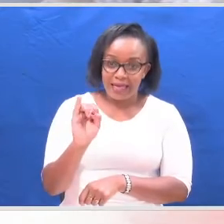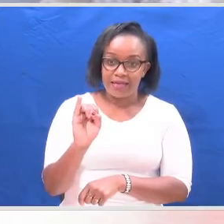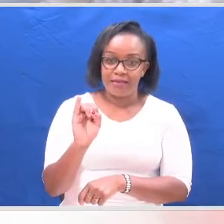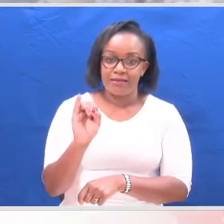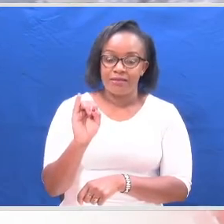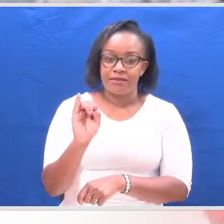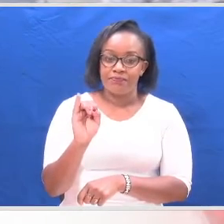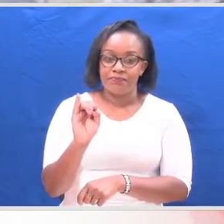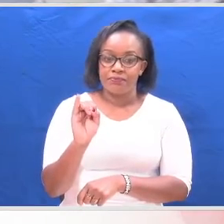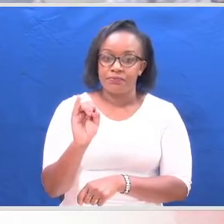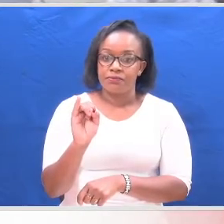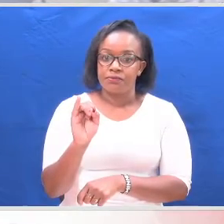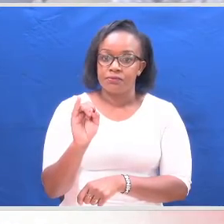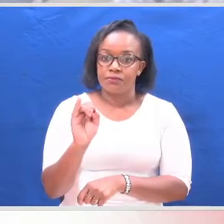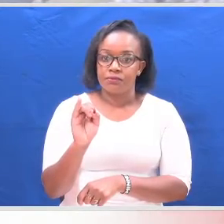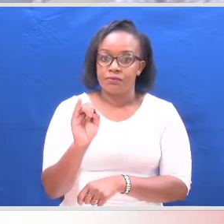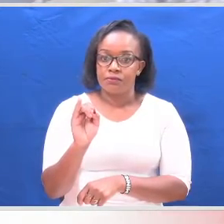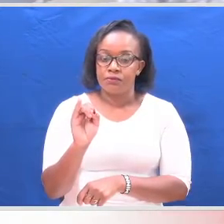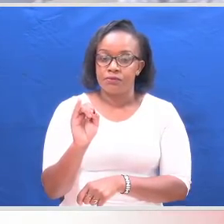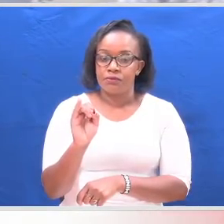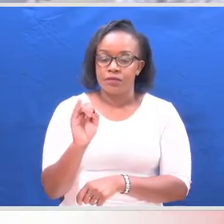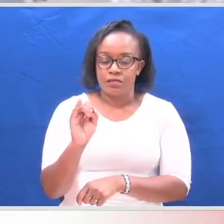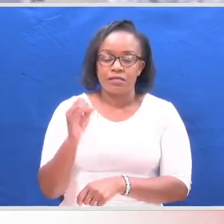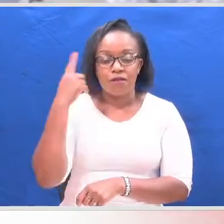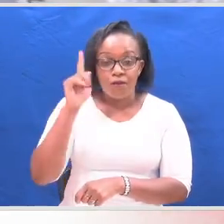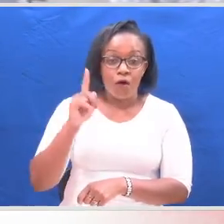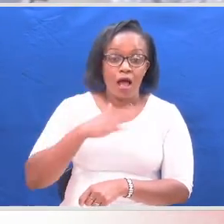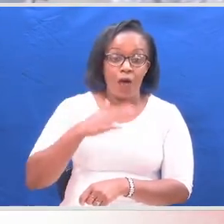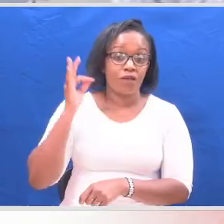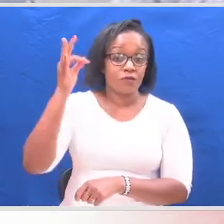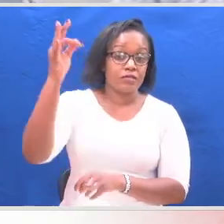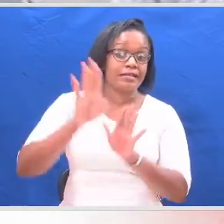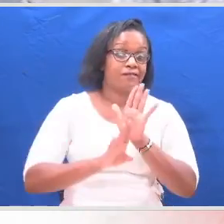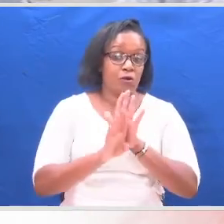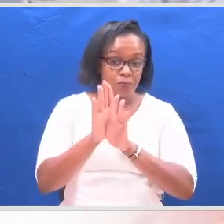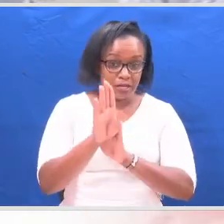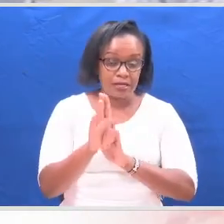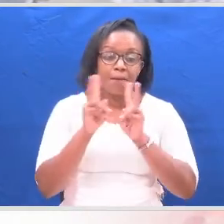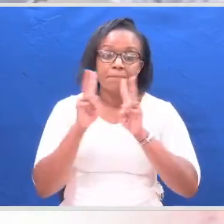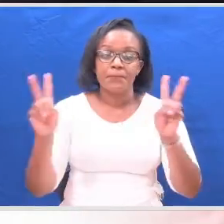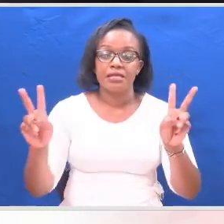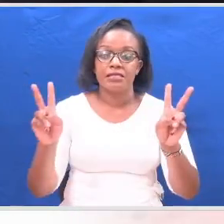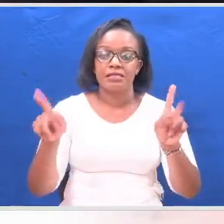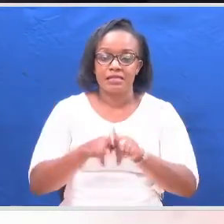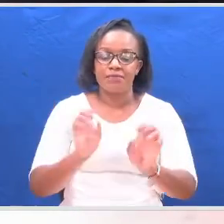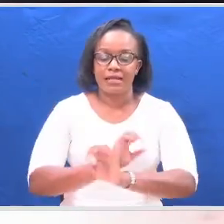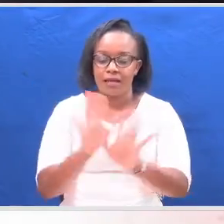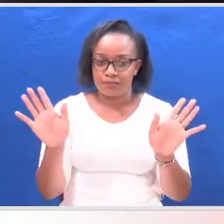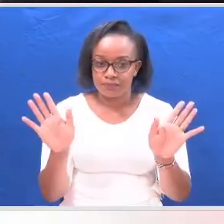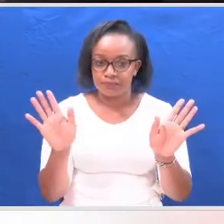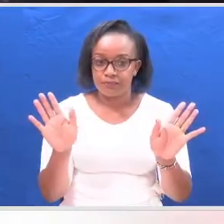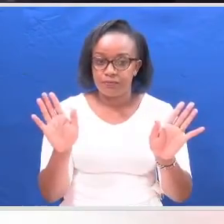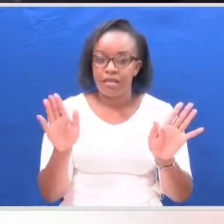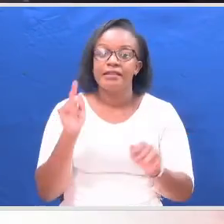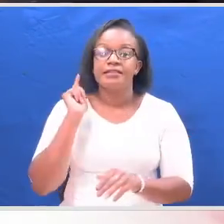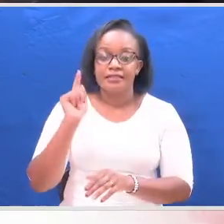for our future development, peace and tranquility. Hatuwa hii ya